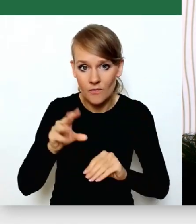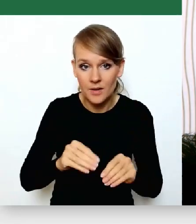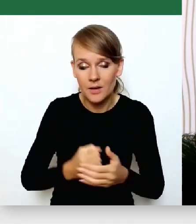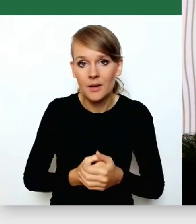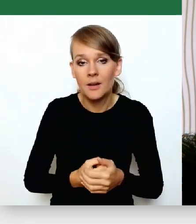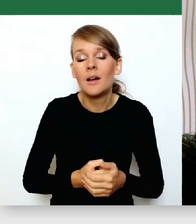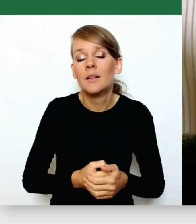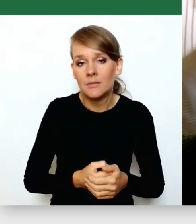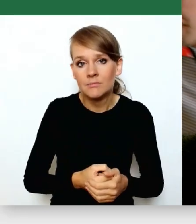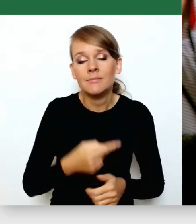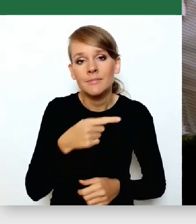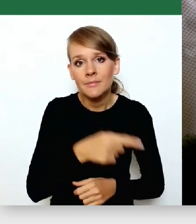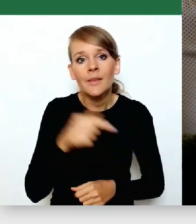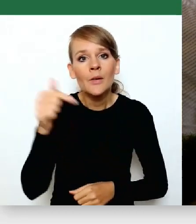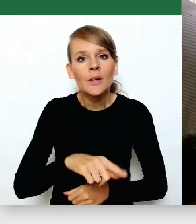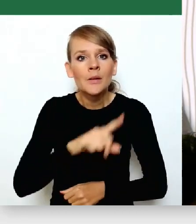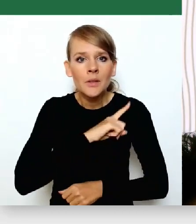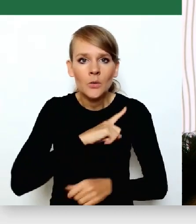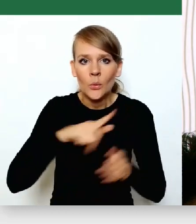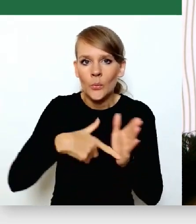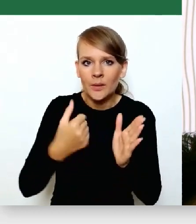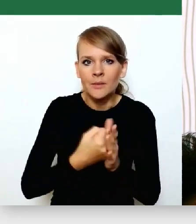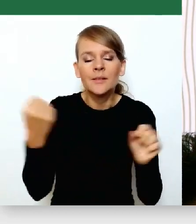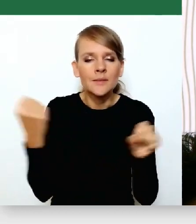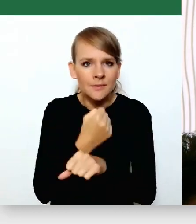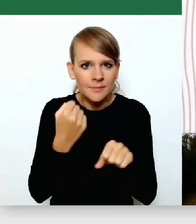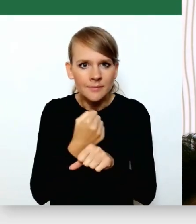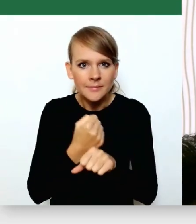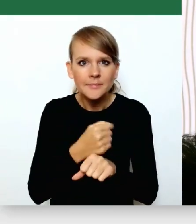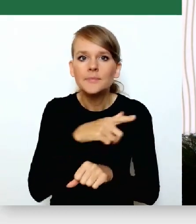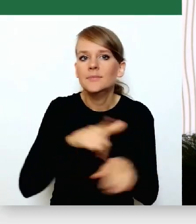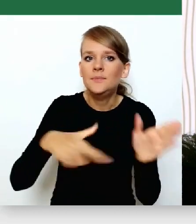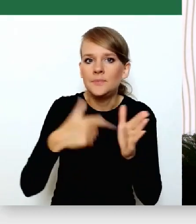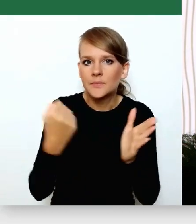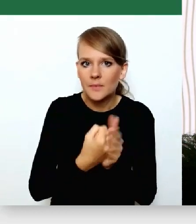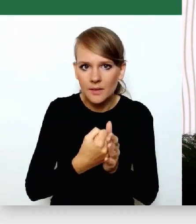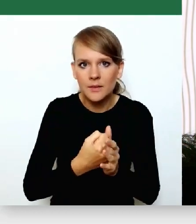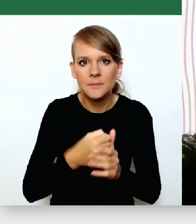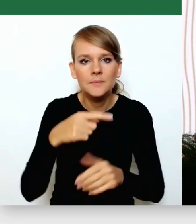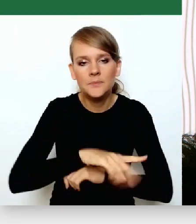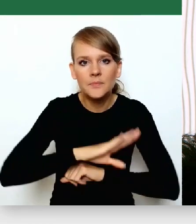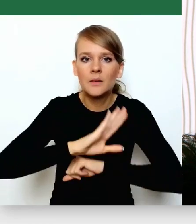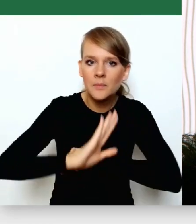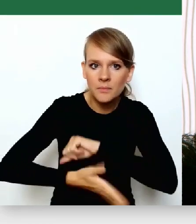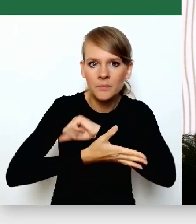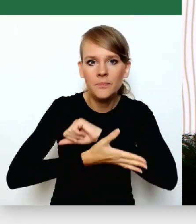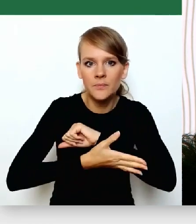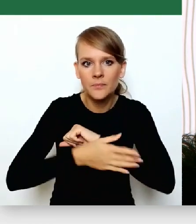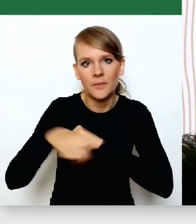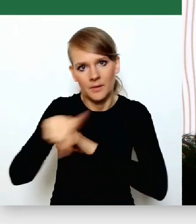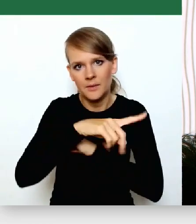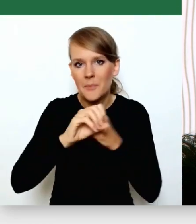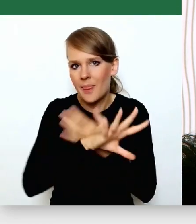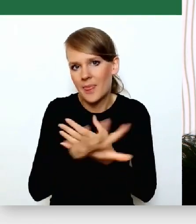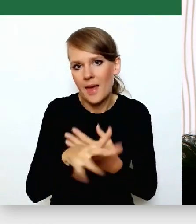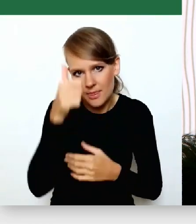przypilnować ustawę węglową, ustawę o wsparciu, tak media nazwały, o wsparciu